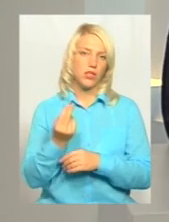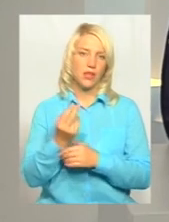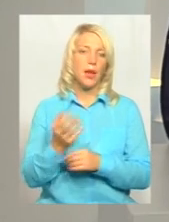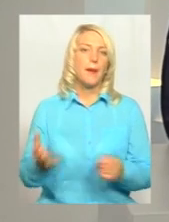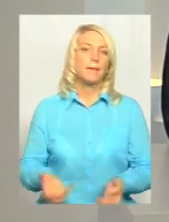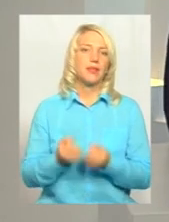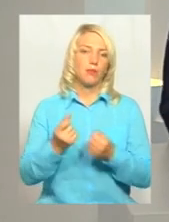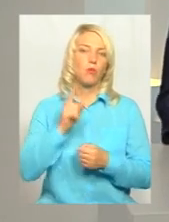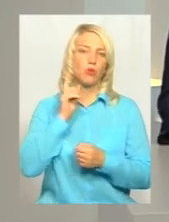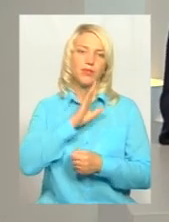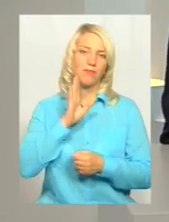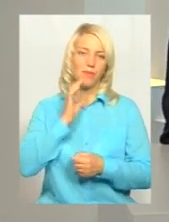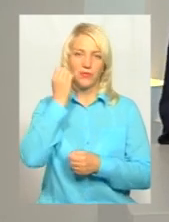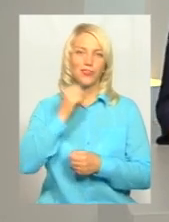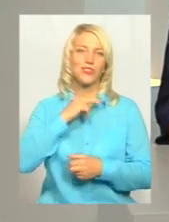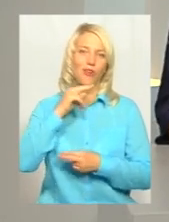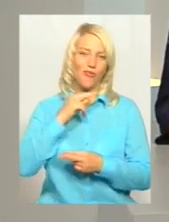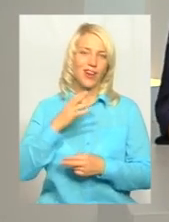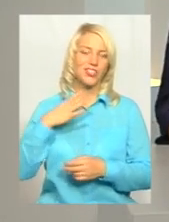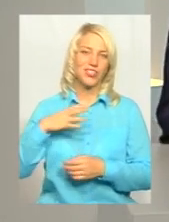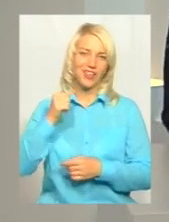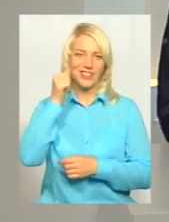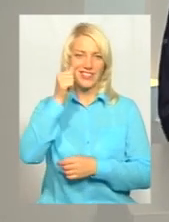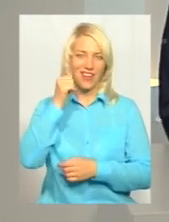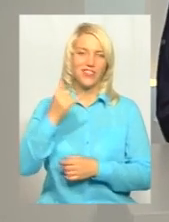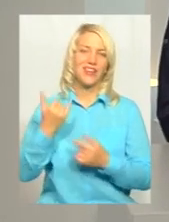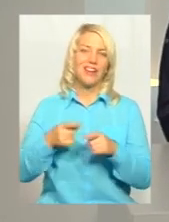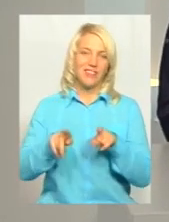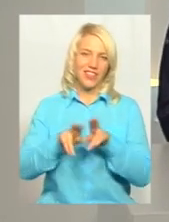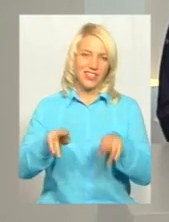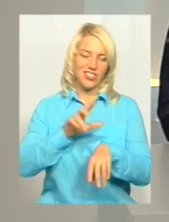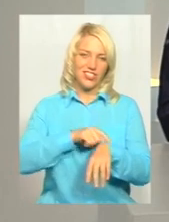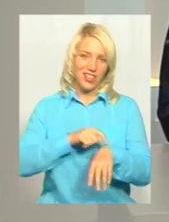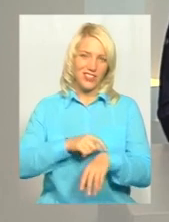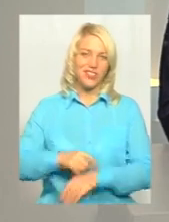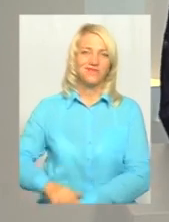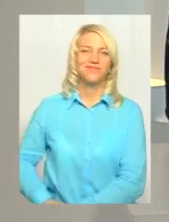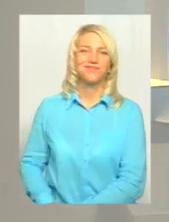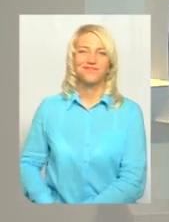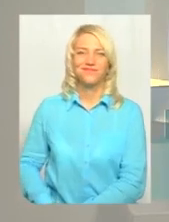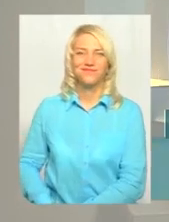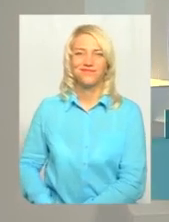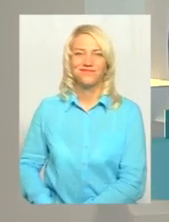молоді мами. Всім дякую за увагу. Чекатиму вас завтра оцій же порі, вже з новою темою. Нехай щастить!